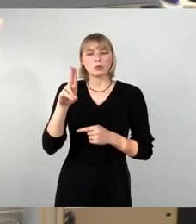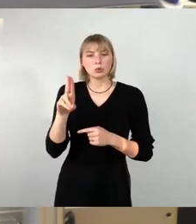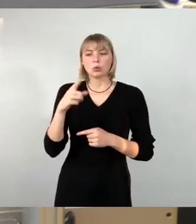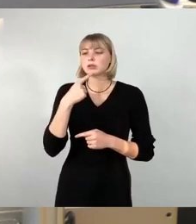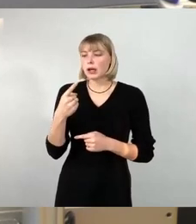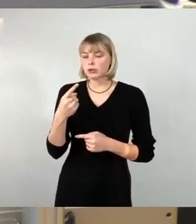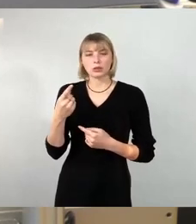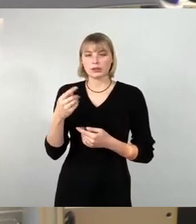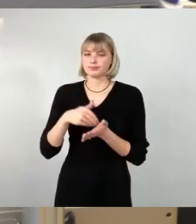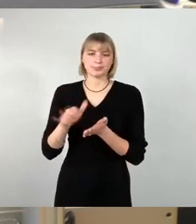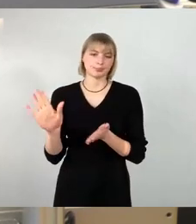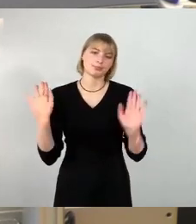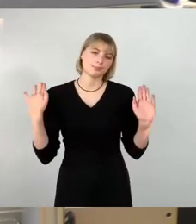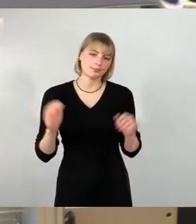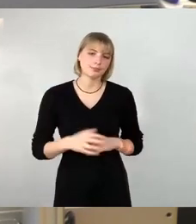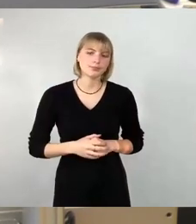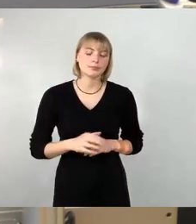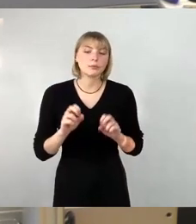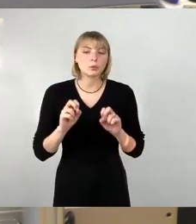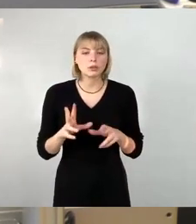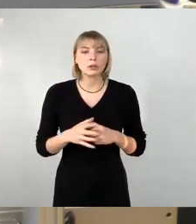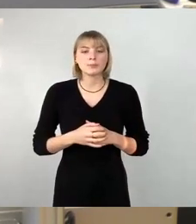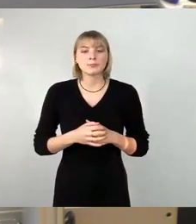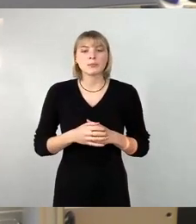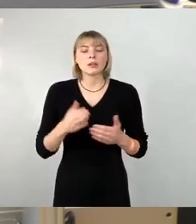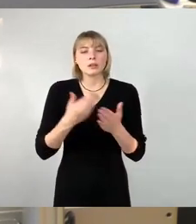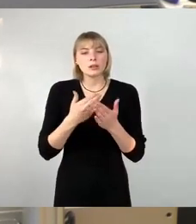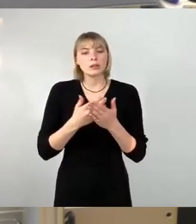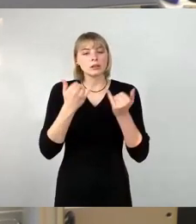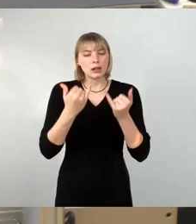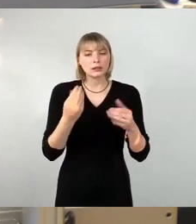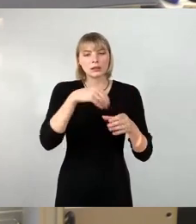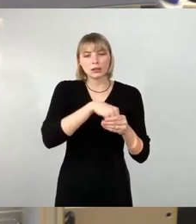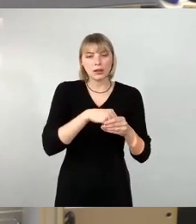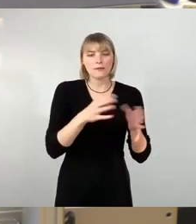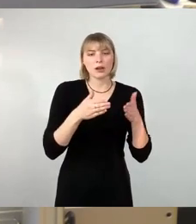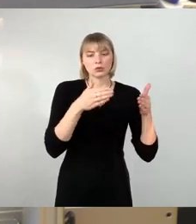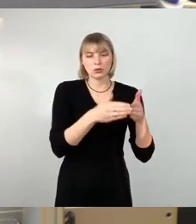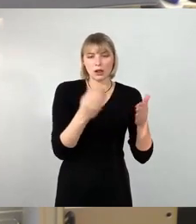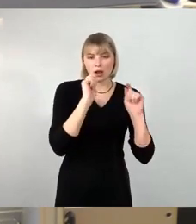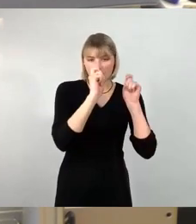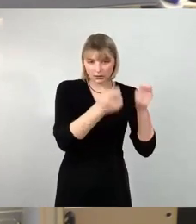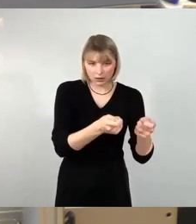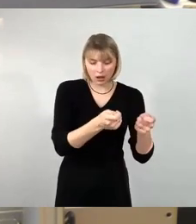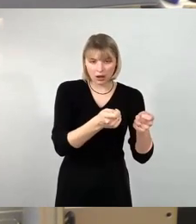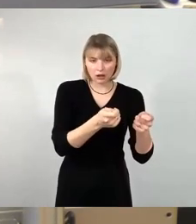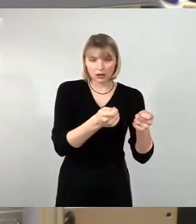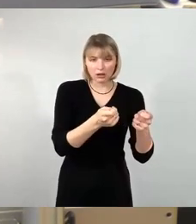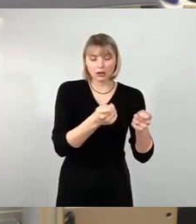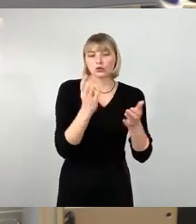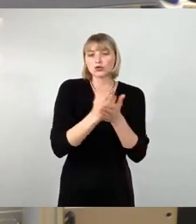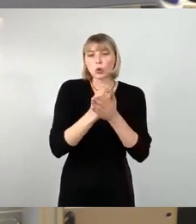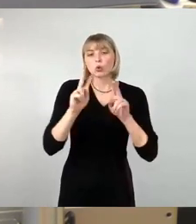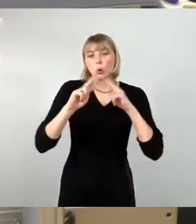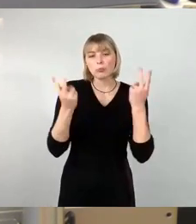verweigert. Und deshalb gibt es den interfraktionellen Antrag, so wie ihn dann auch der Umweltausschuss beschlossen